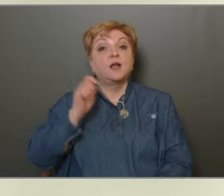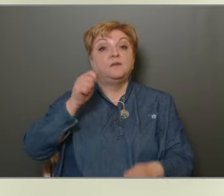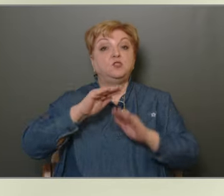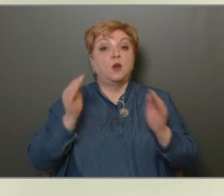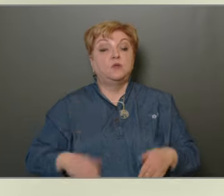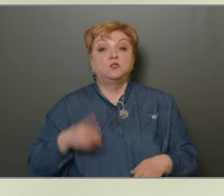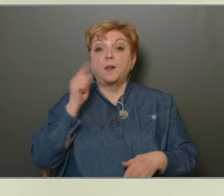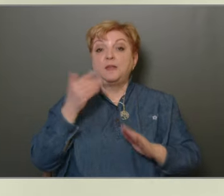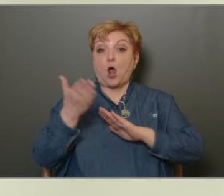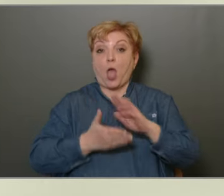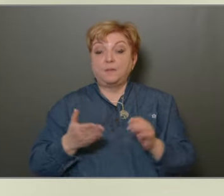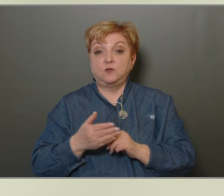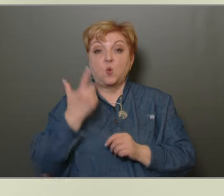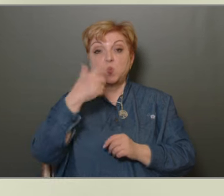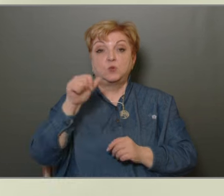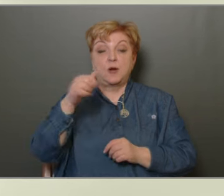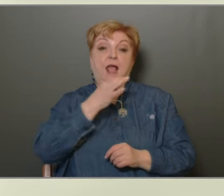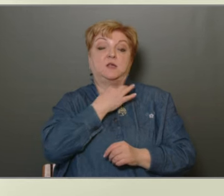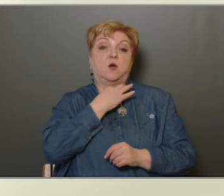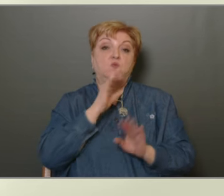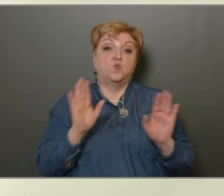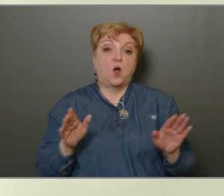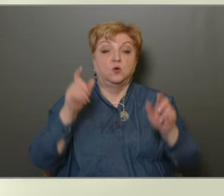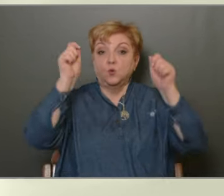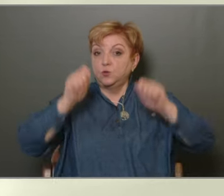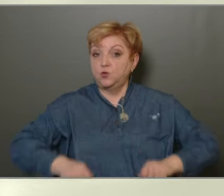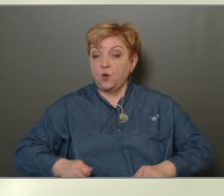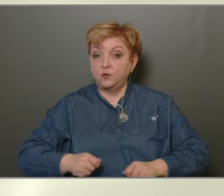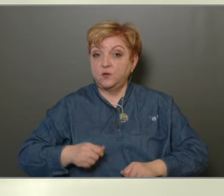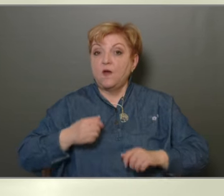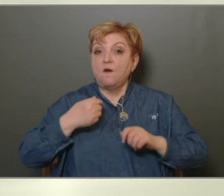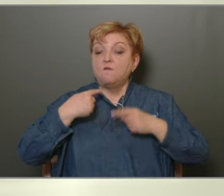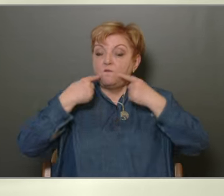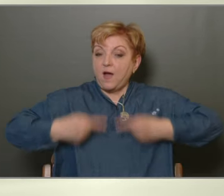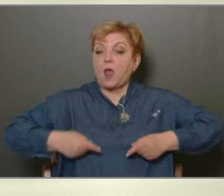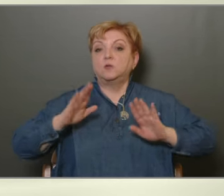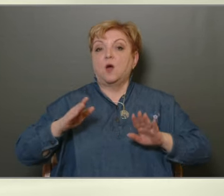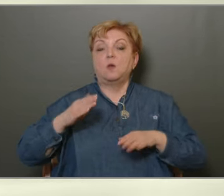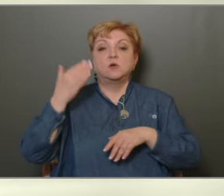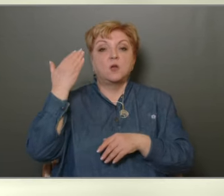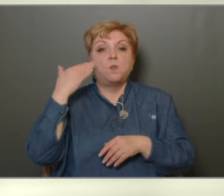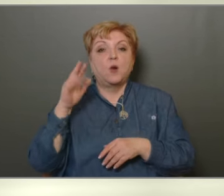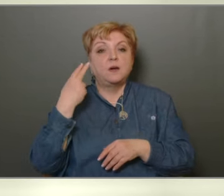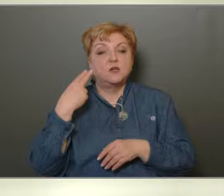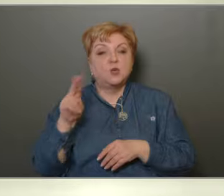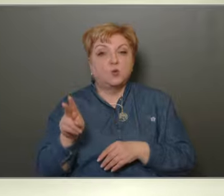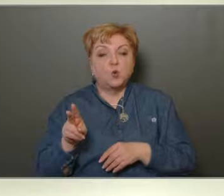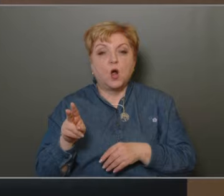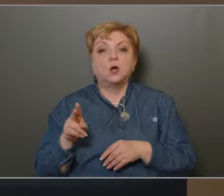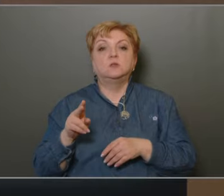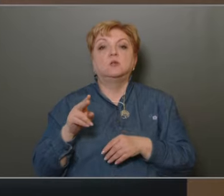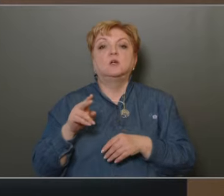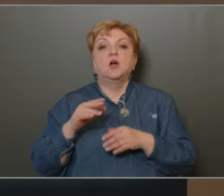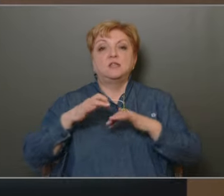Képviselőtestület, mint alapító, 21 egyhangon, úgy dönt, hogy felhatalmazza a polgármestert a szétválással kapcsolatos